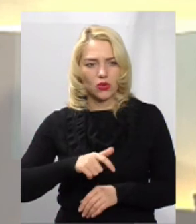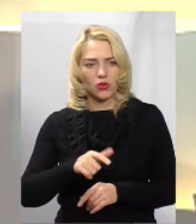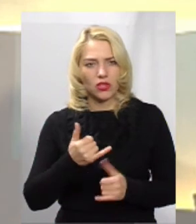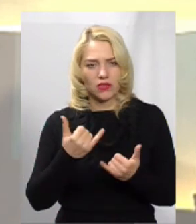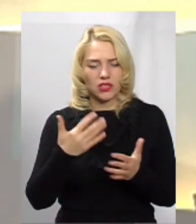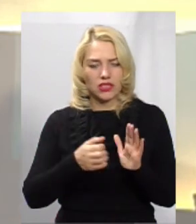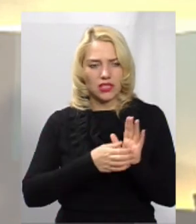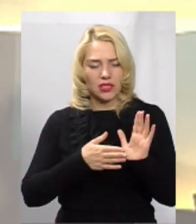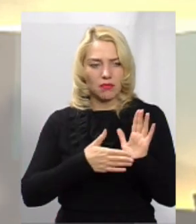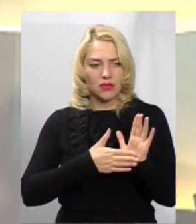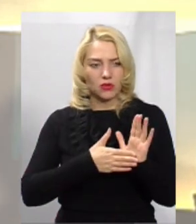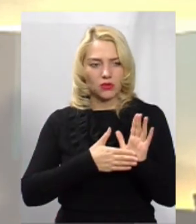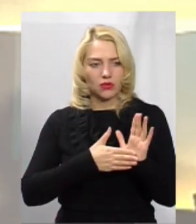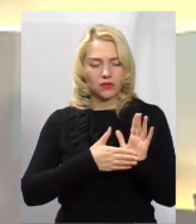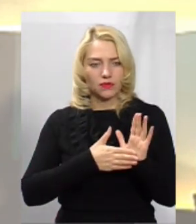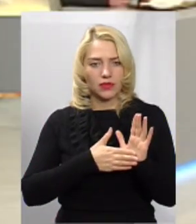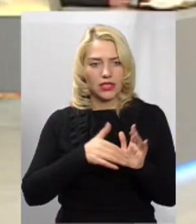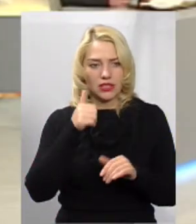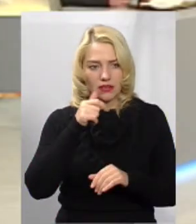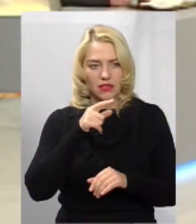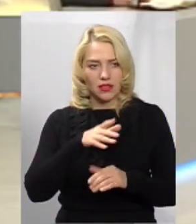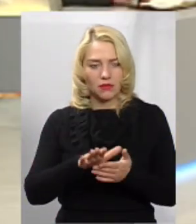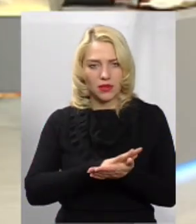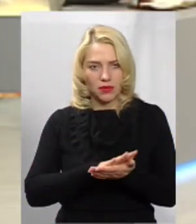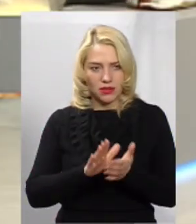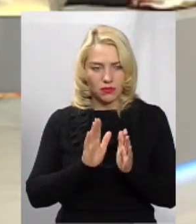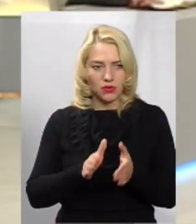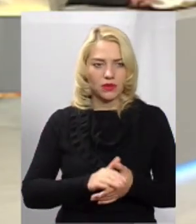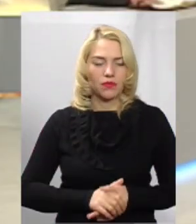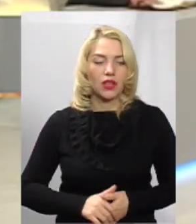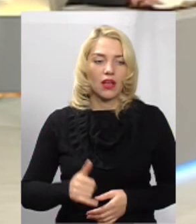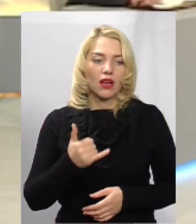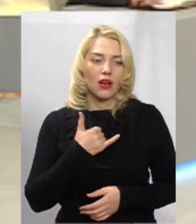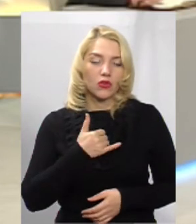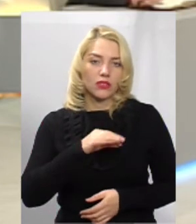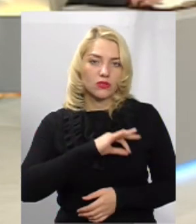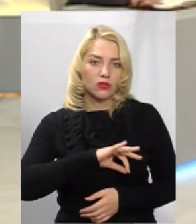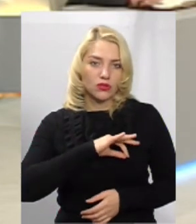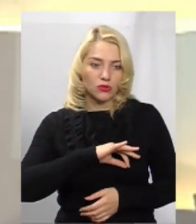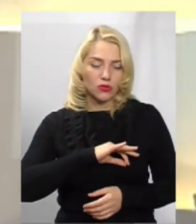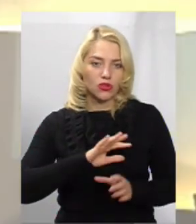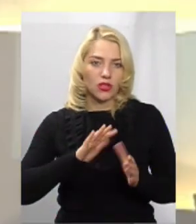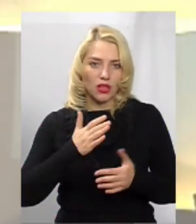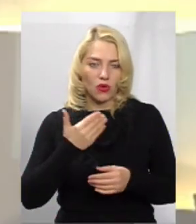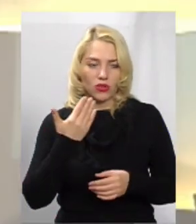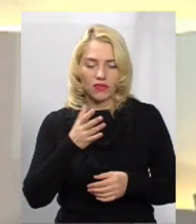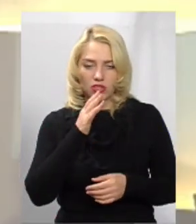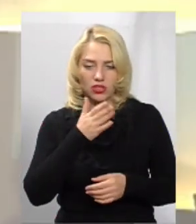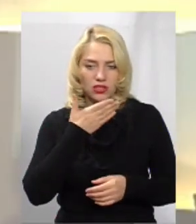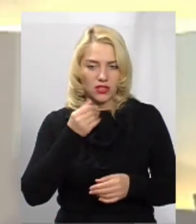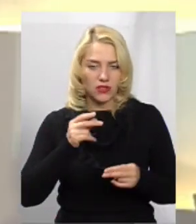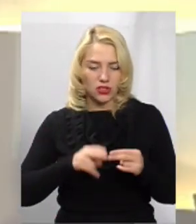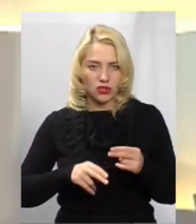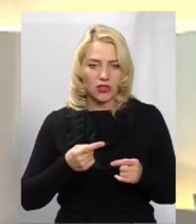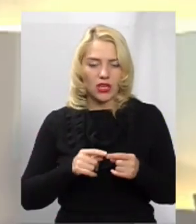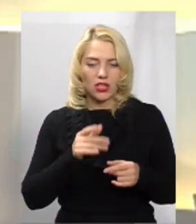записую, думаю, завтра буде чисто. Завтра там прибираються? Так. А в нас ще користуючись нагодою, ваш час не вийшло, є схоже питання про